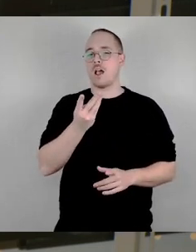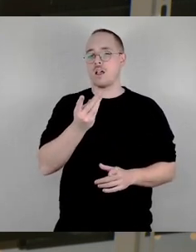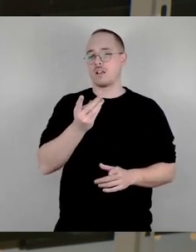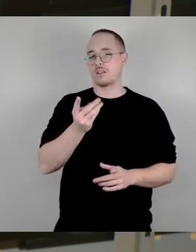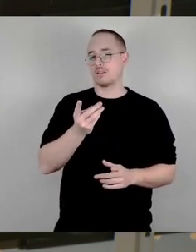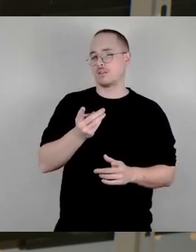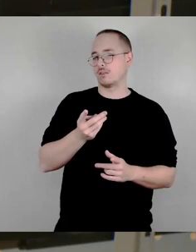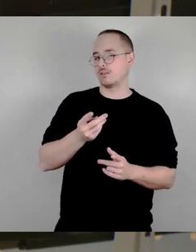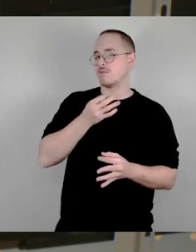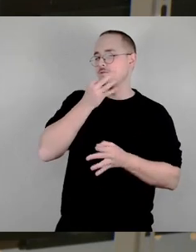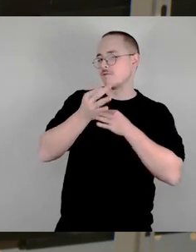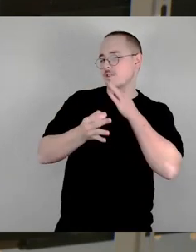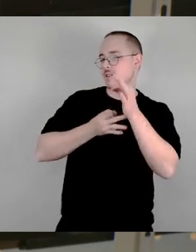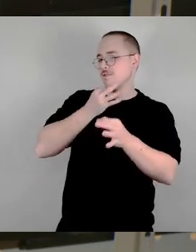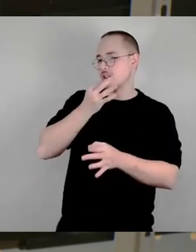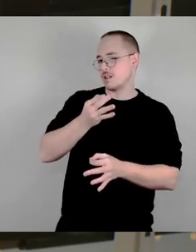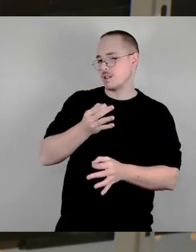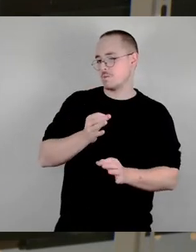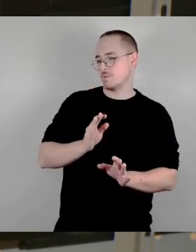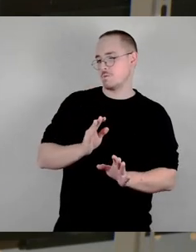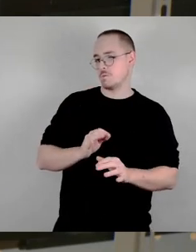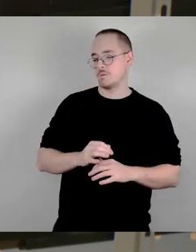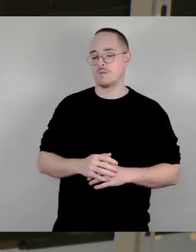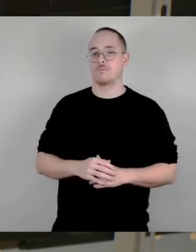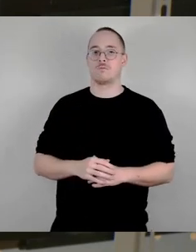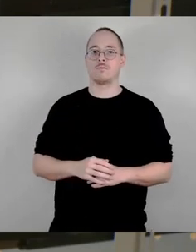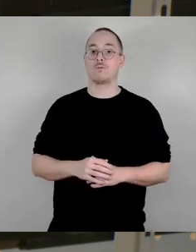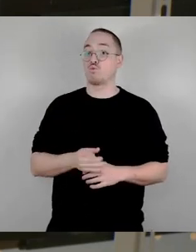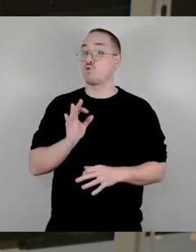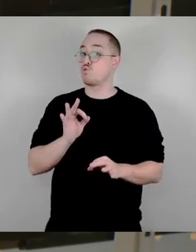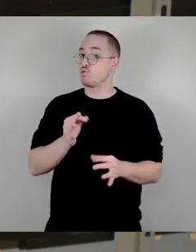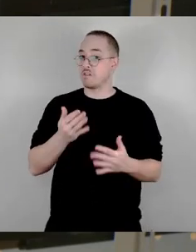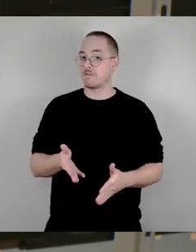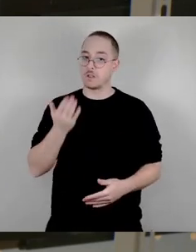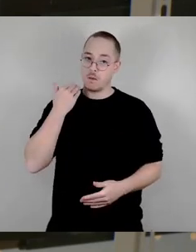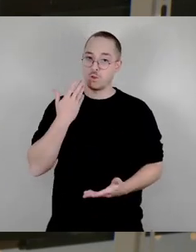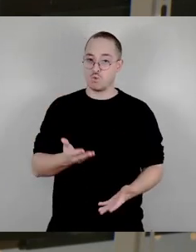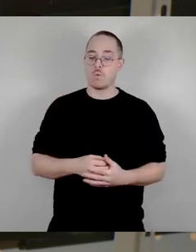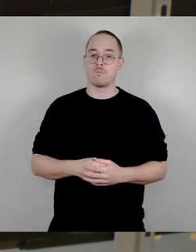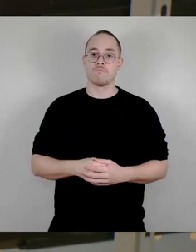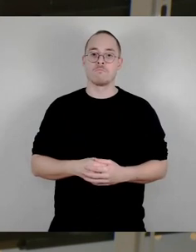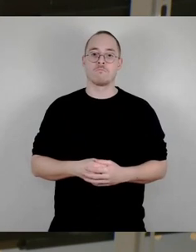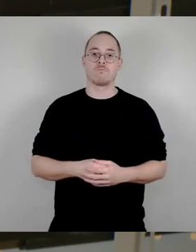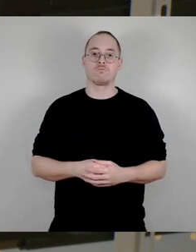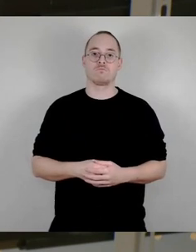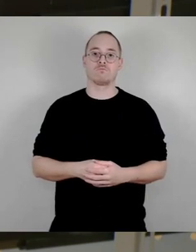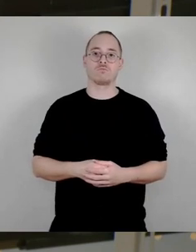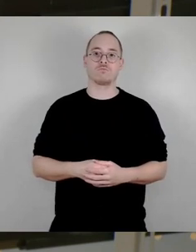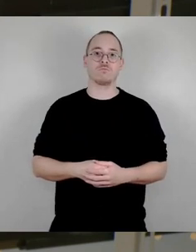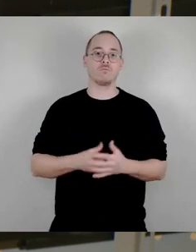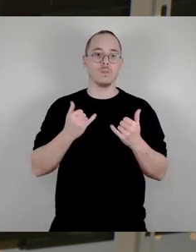auch sehr gut, dass wir das getan haben. Also, ich kann nur sagen, Herr Schäuber hat gerade gesagt,